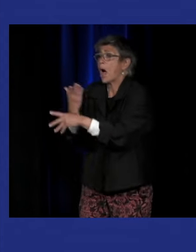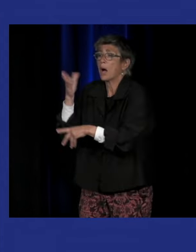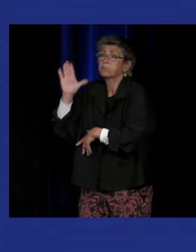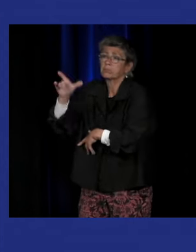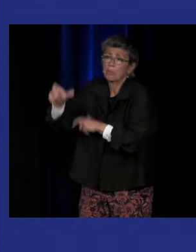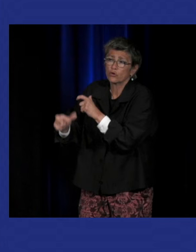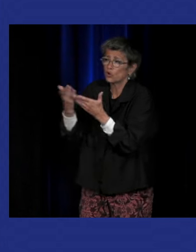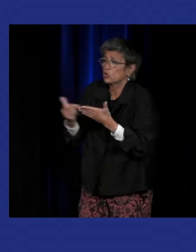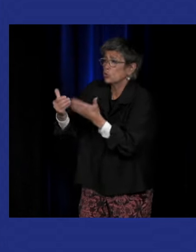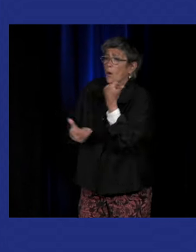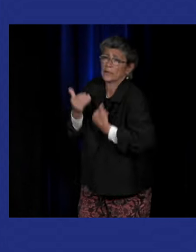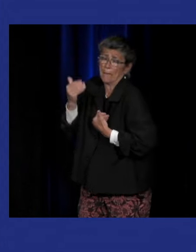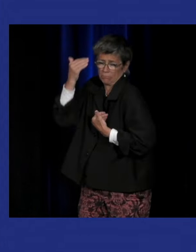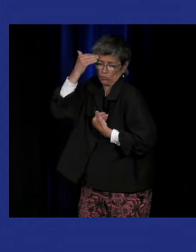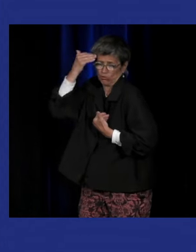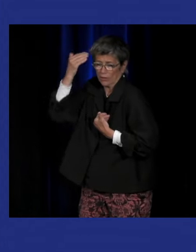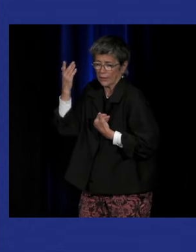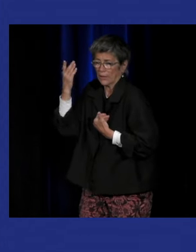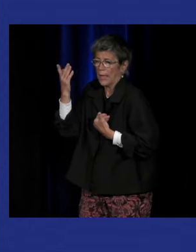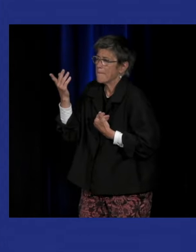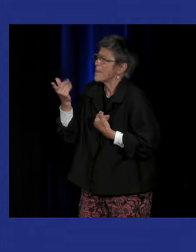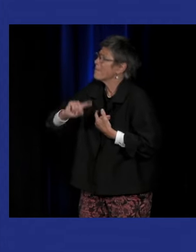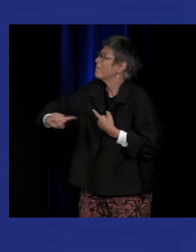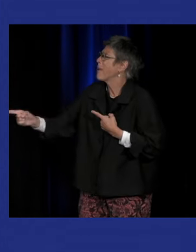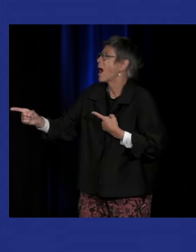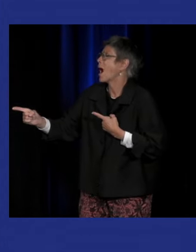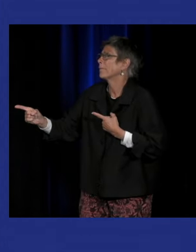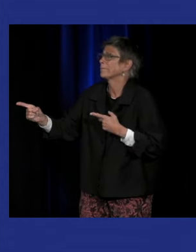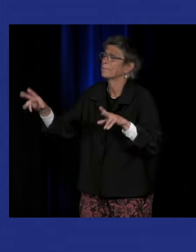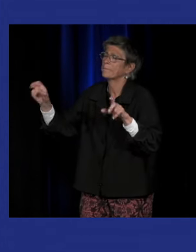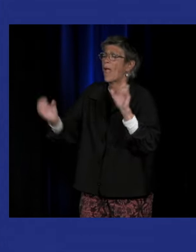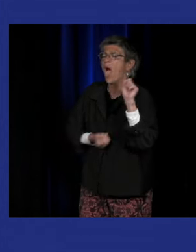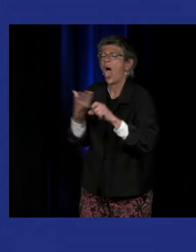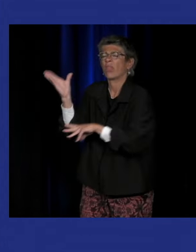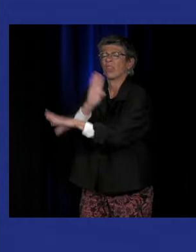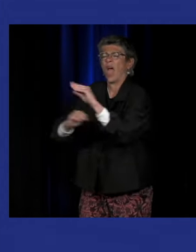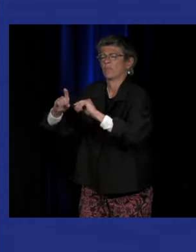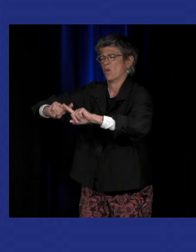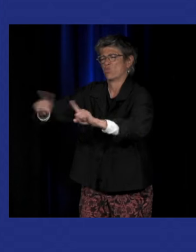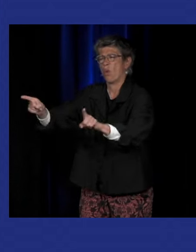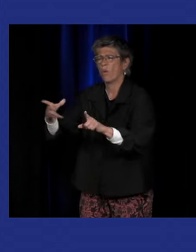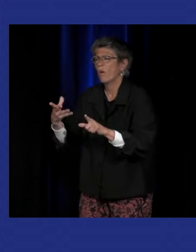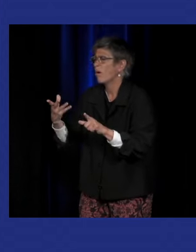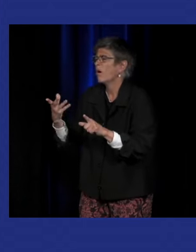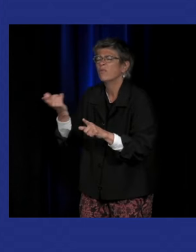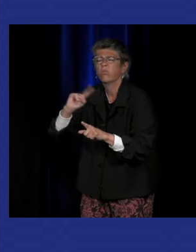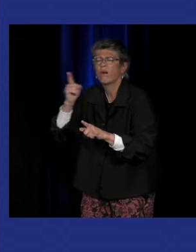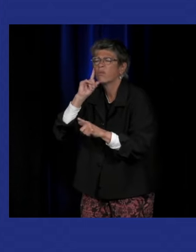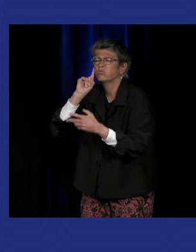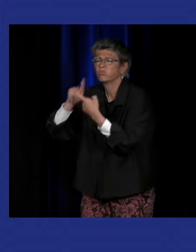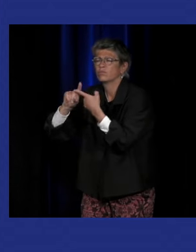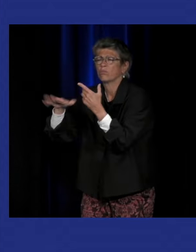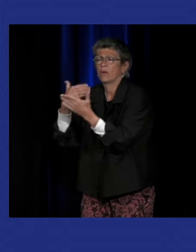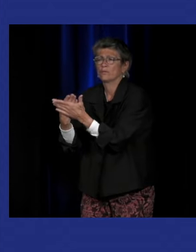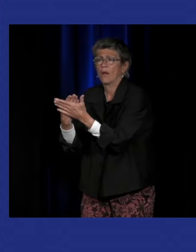surtout psychique mais qui n'est pas de l'art-thérapie justement ce centre elle ne fait pas de l'art-thérapie